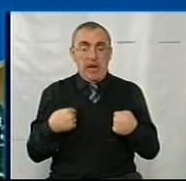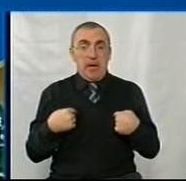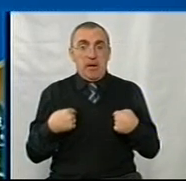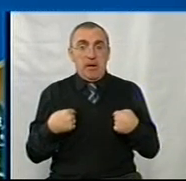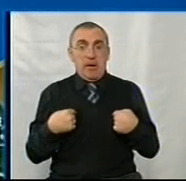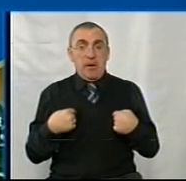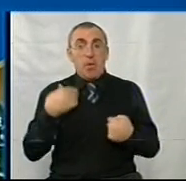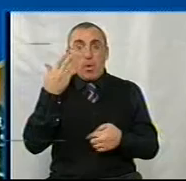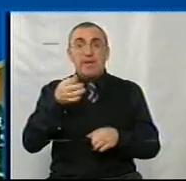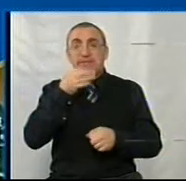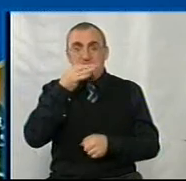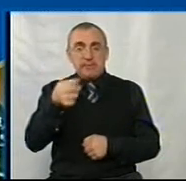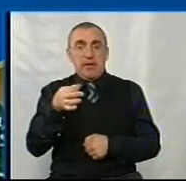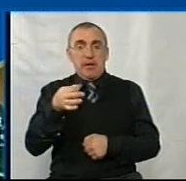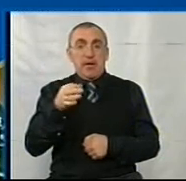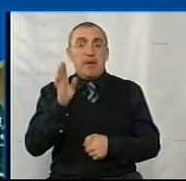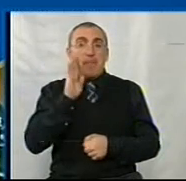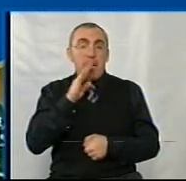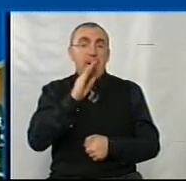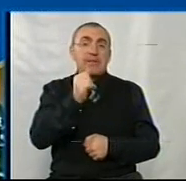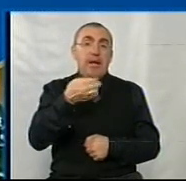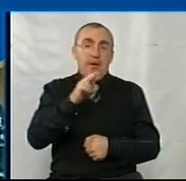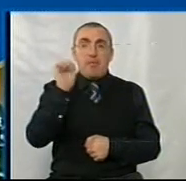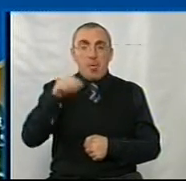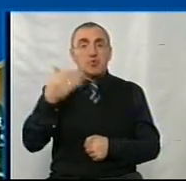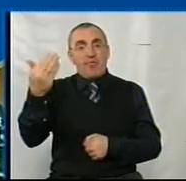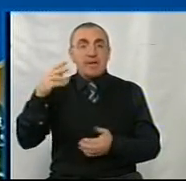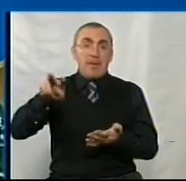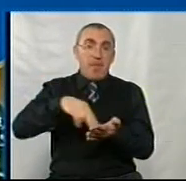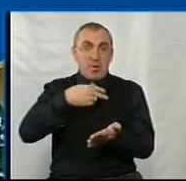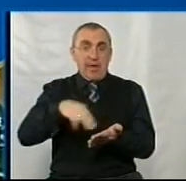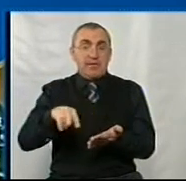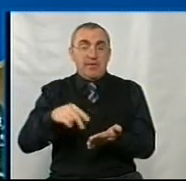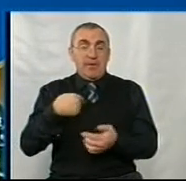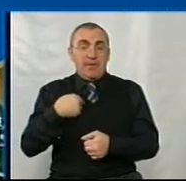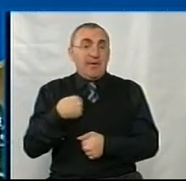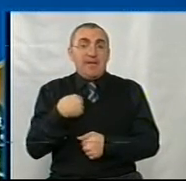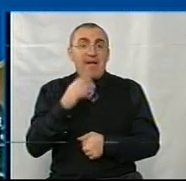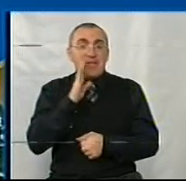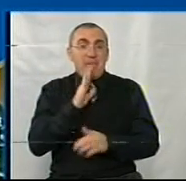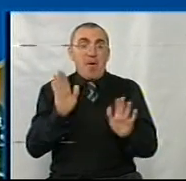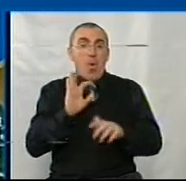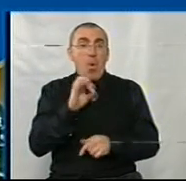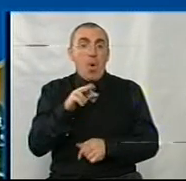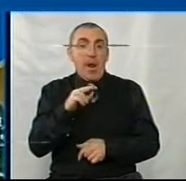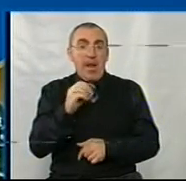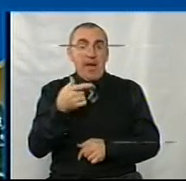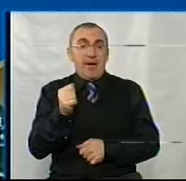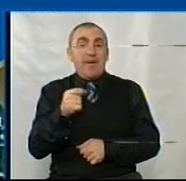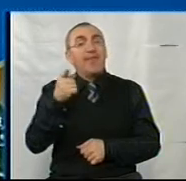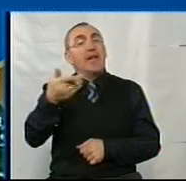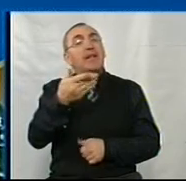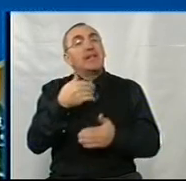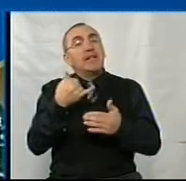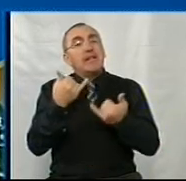І коли сказали, мама Таня, можна з вами потанцювати? Я кажу, я не мама Олєга. А вони кажуть, ви